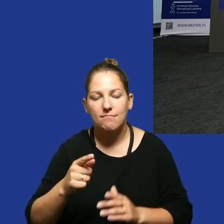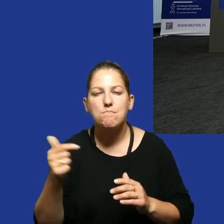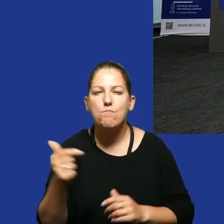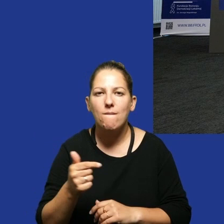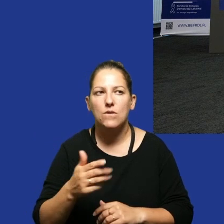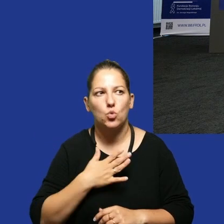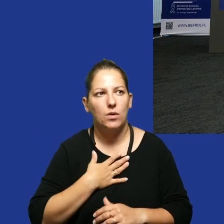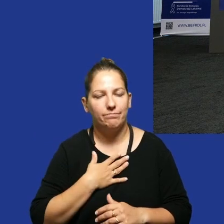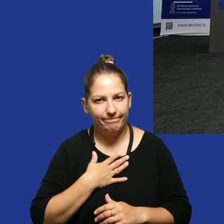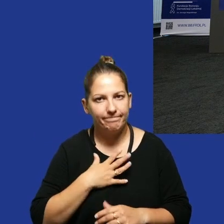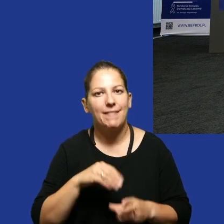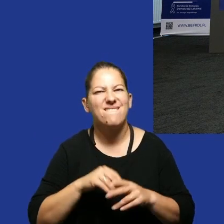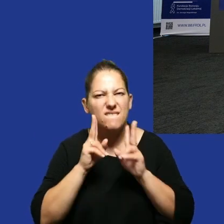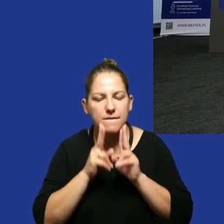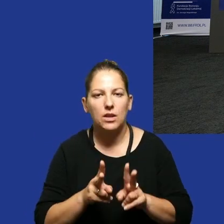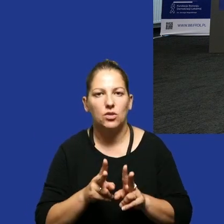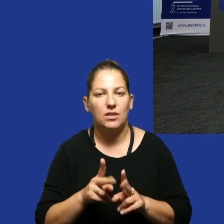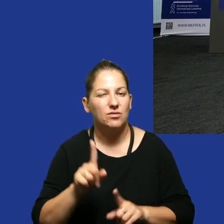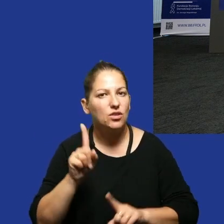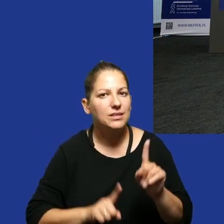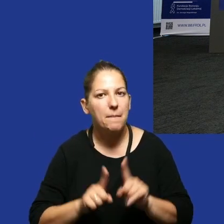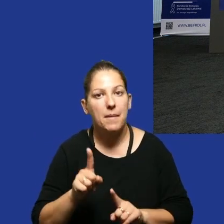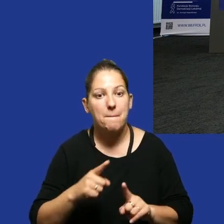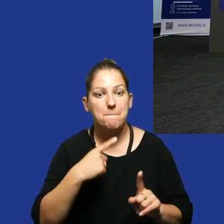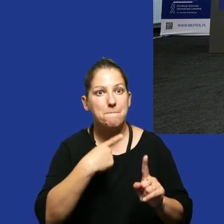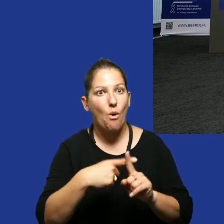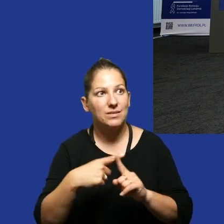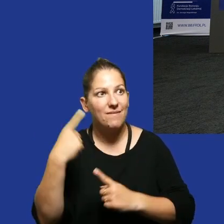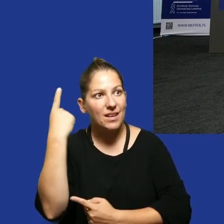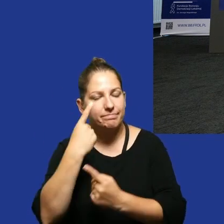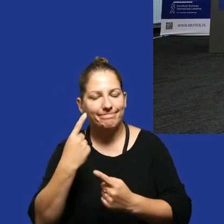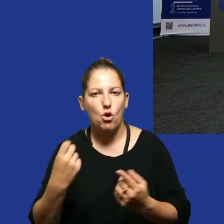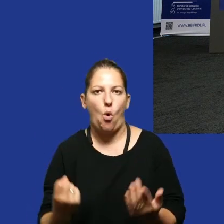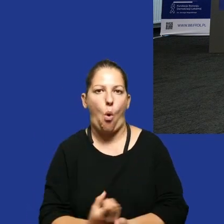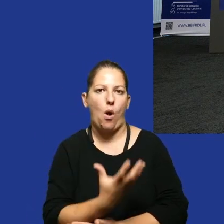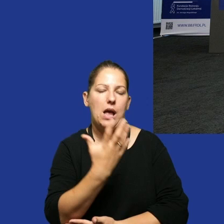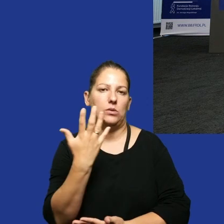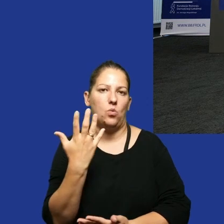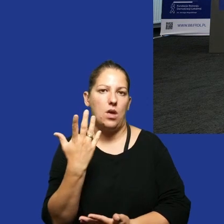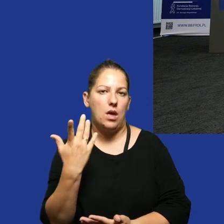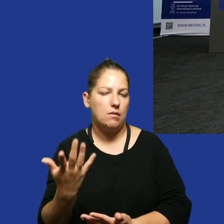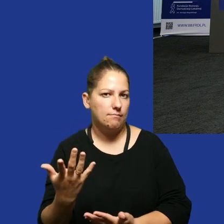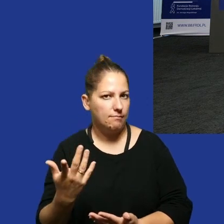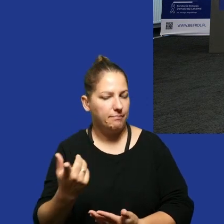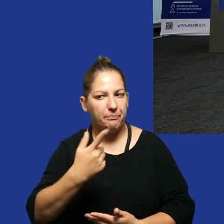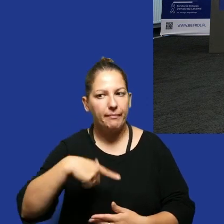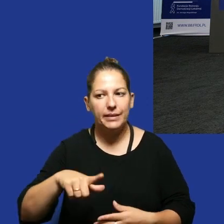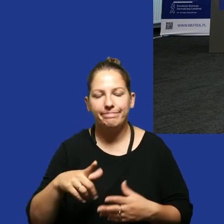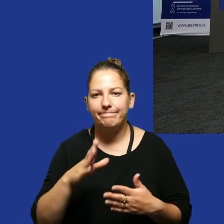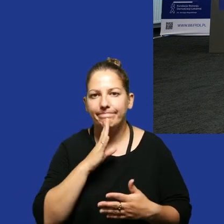powinny wybrzmieć, że faktycznie czasami z pozytywnym nastawieniem okazuje się, że gdzieś jesteśmy